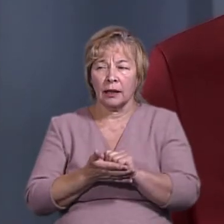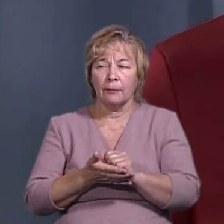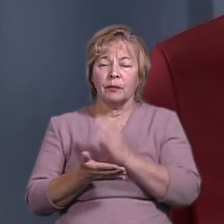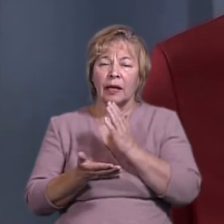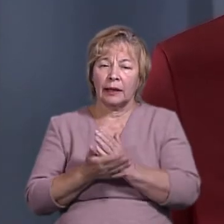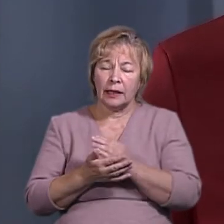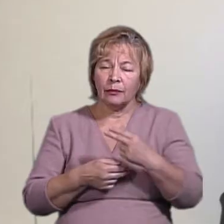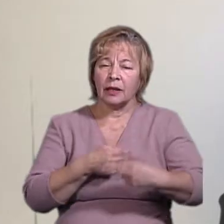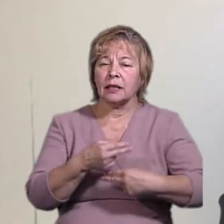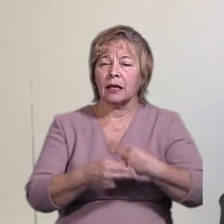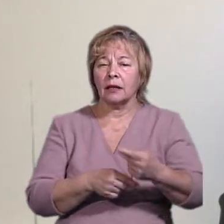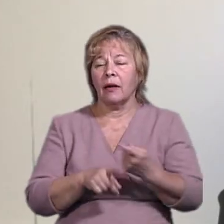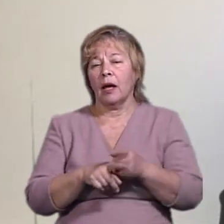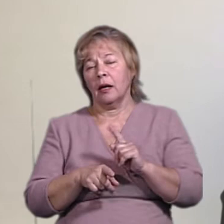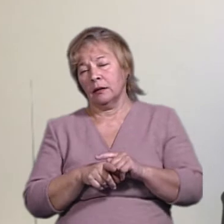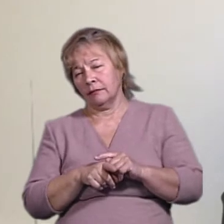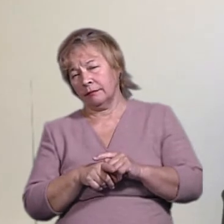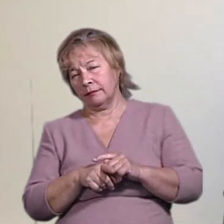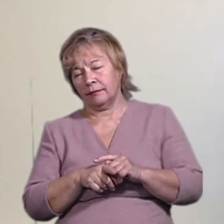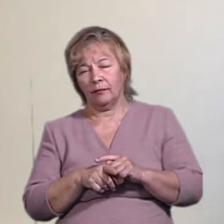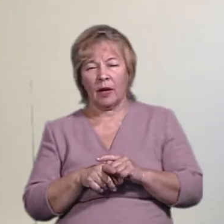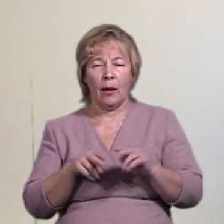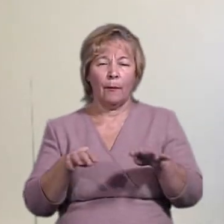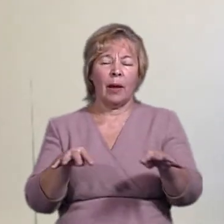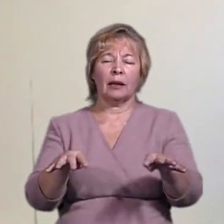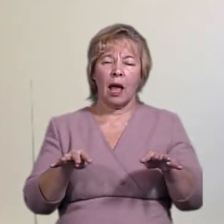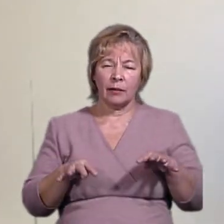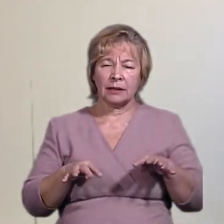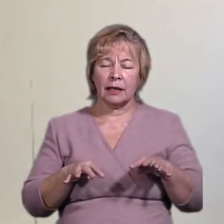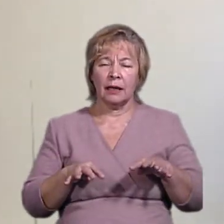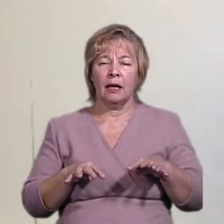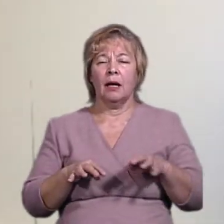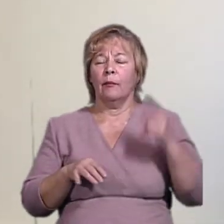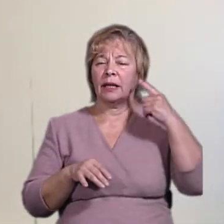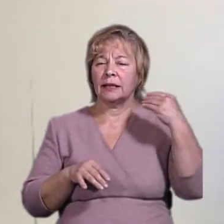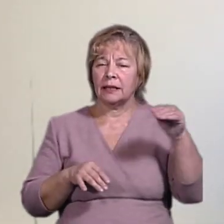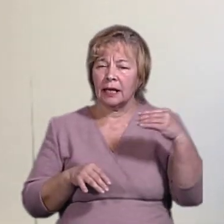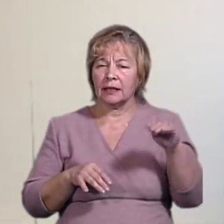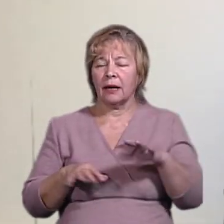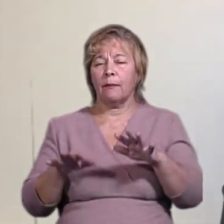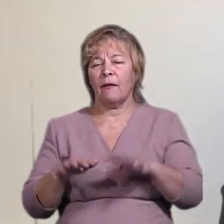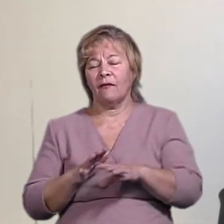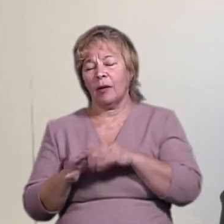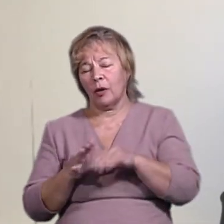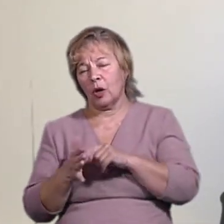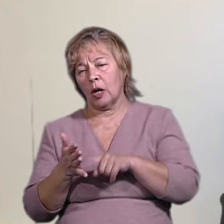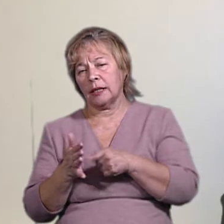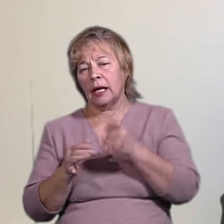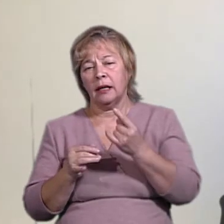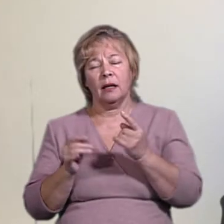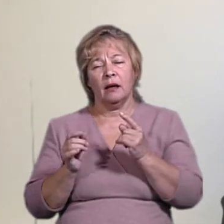репрезентативними. Цей мальчик ми використовуємо на парламентських, президентських, місцевих виборах. І